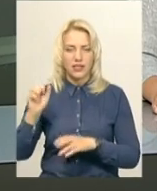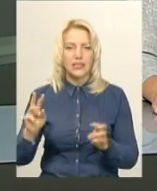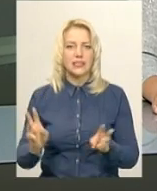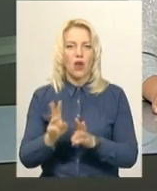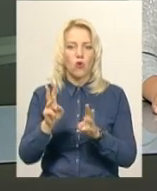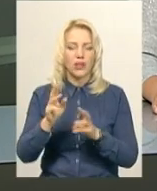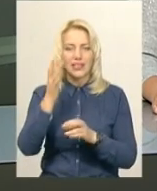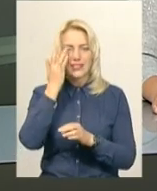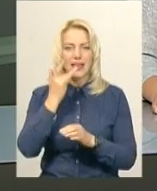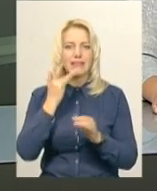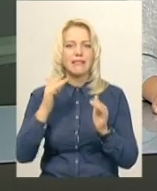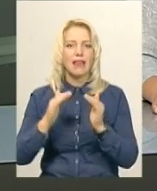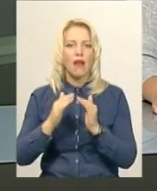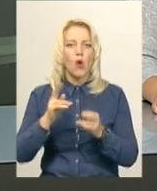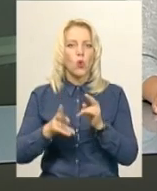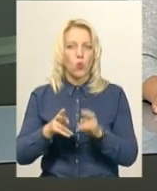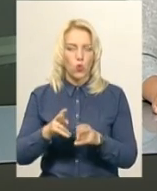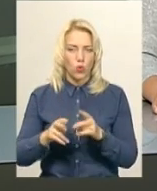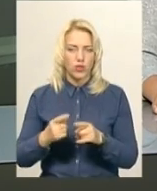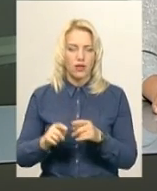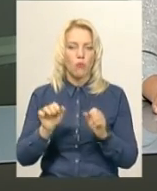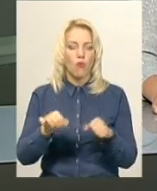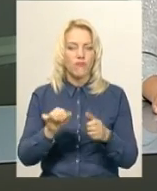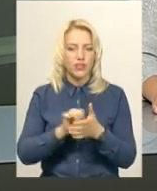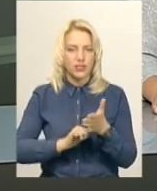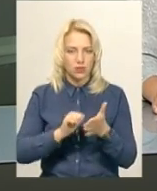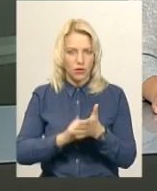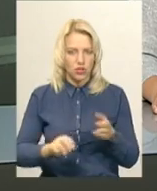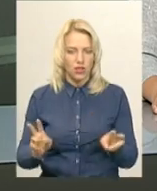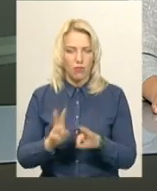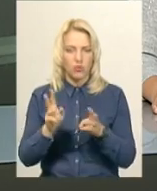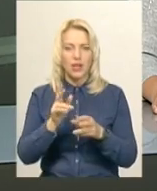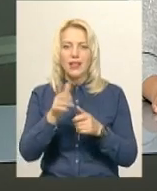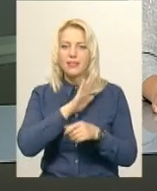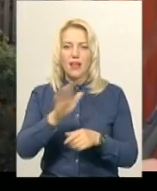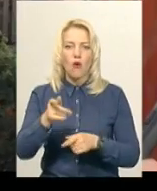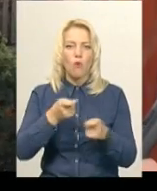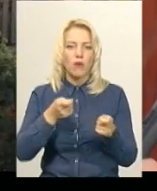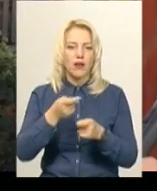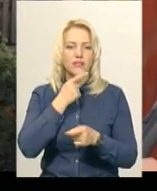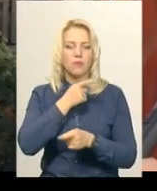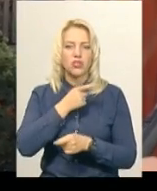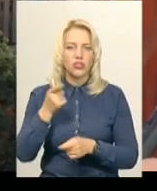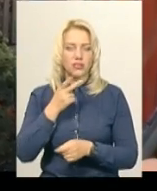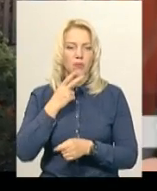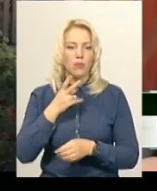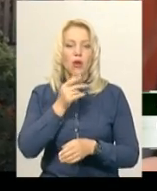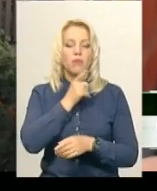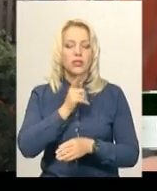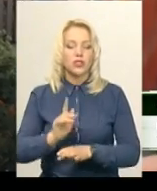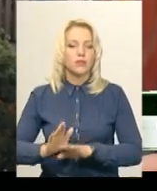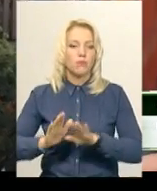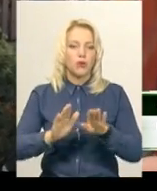кухня. Ймовірною причиною пожежі, каже Олег Криворучко, стала необережність під час паління. Під час прибуття до місця